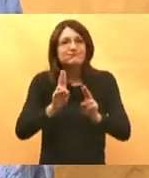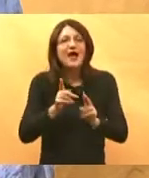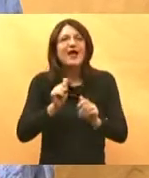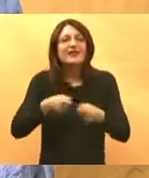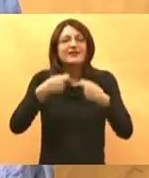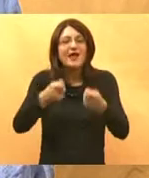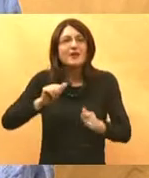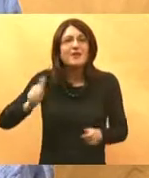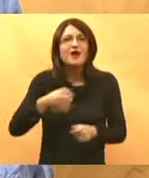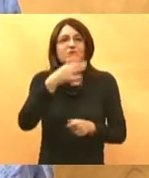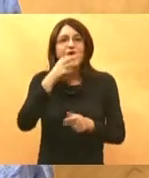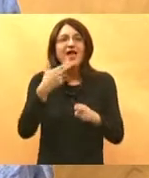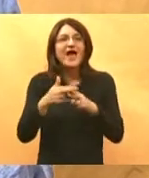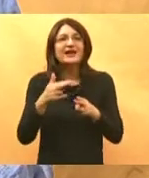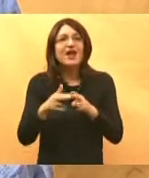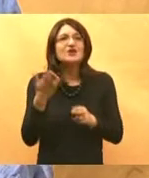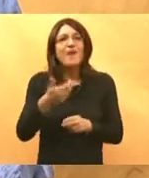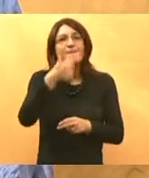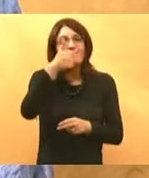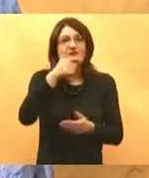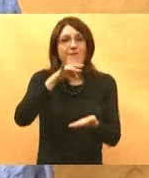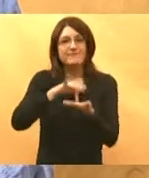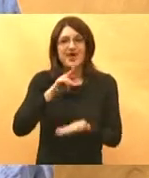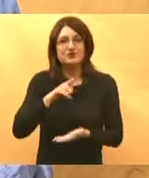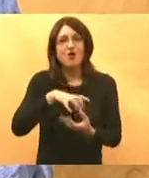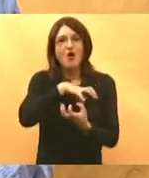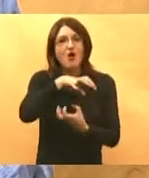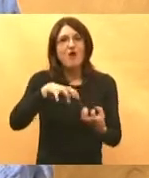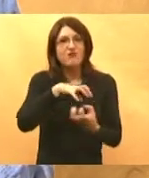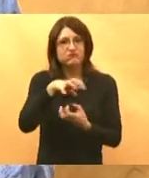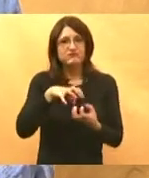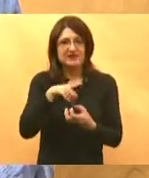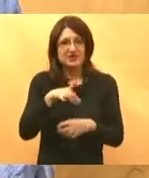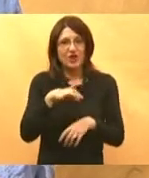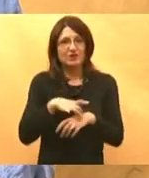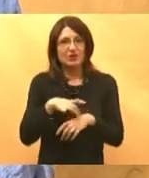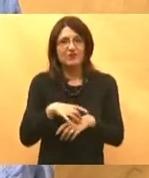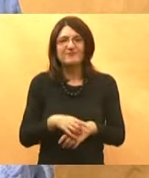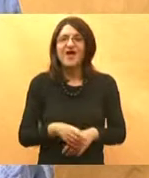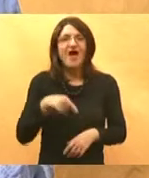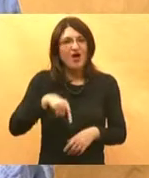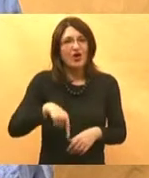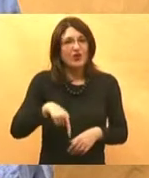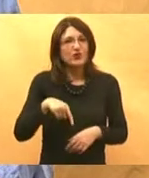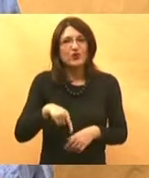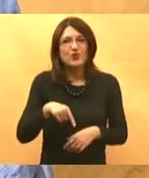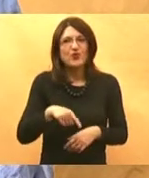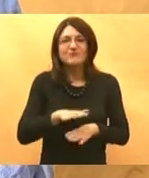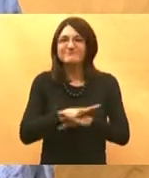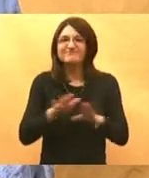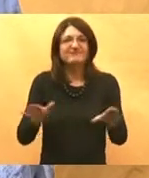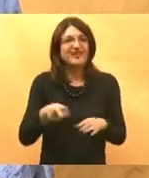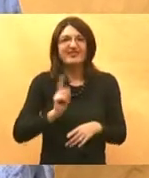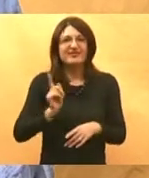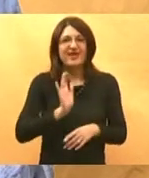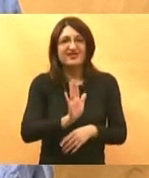najbolje rješenje nego što to može obiteljski lječnik. Nažalost u Hrvatskoj pogotovo u urbanim sredinama ta cijela zdravstvena zaštita je toliko mikronizirana